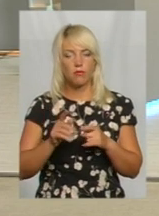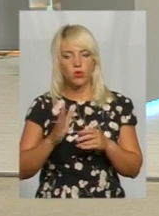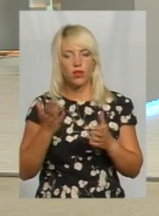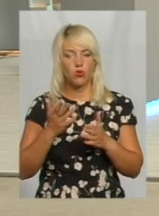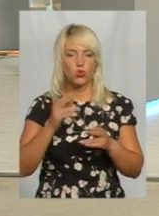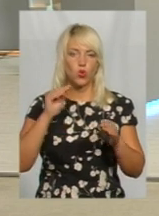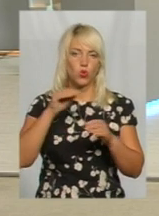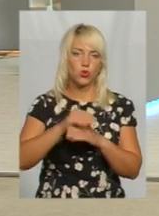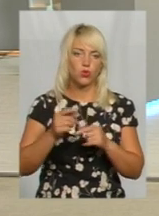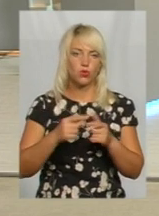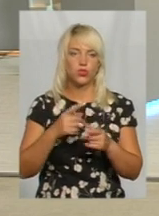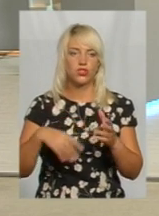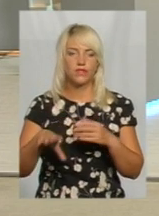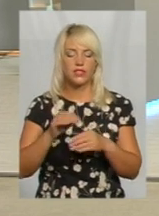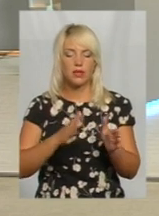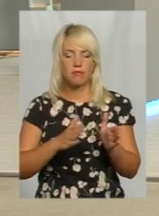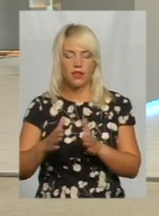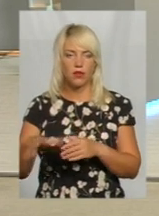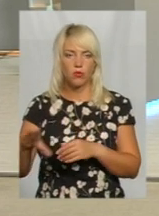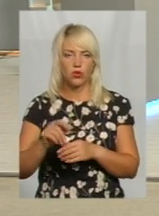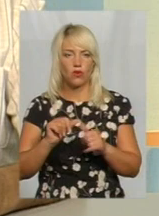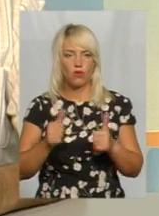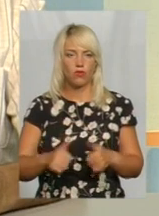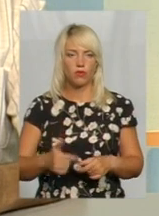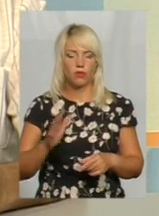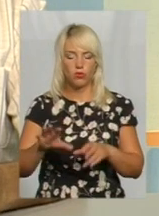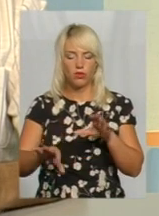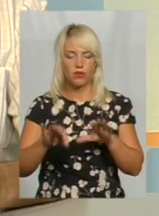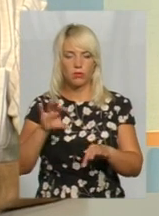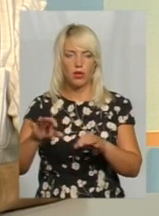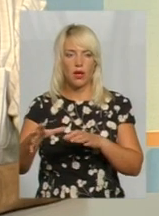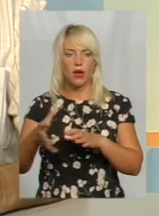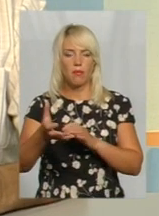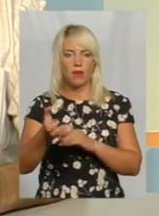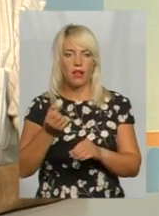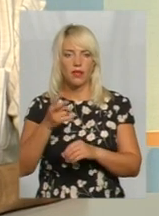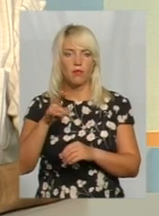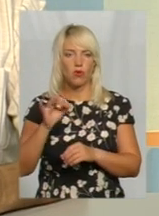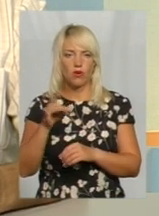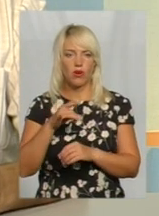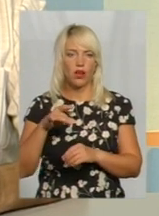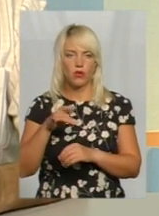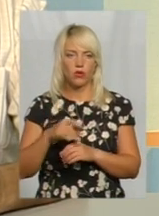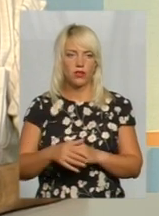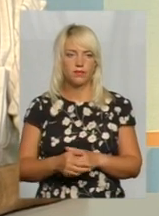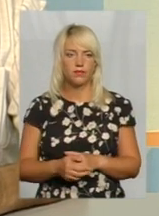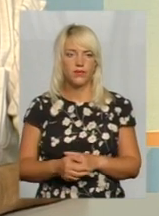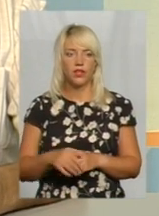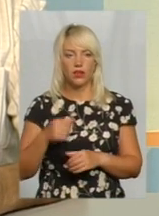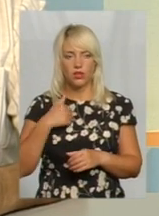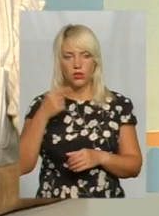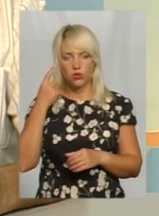Чи всі підряд будете оформлювати? Як це буде? Будемо вибірково брати по районах. Будемо брати по 2-3 райони в рік, і я думаю, що